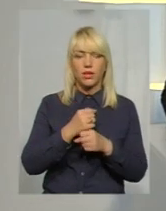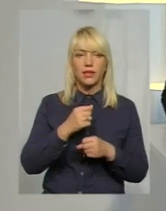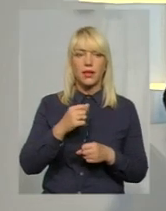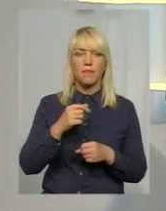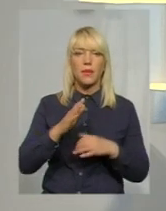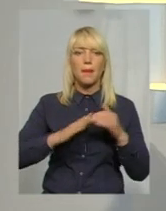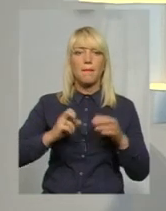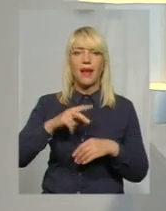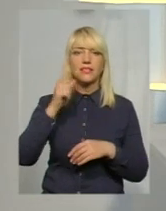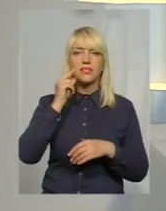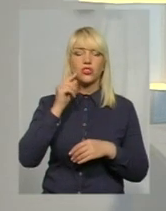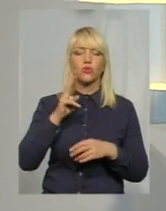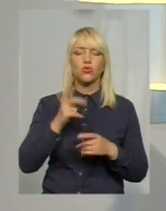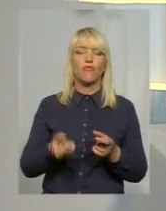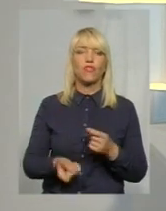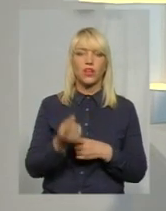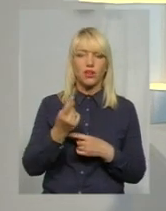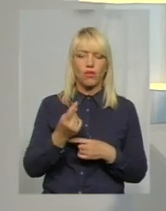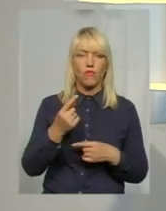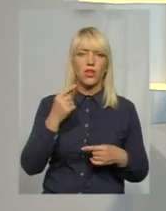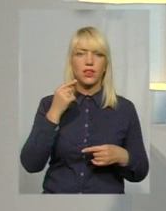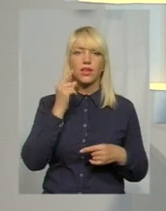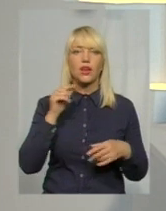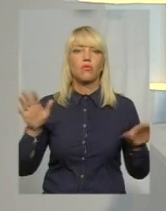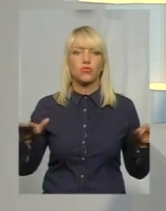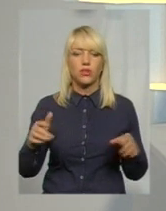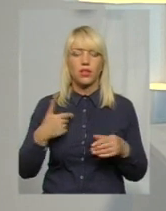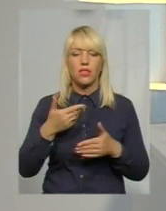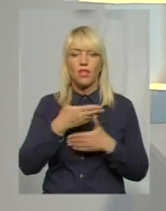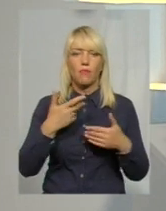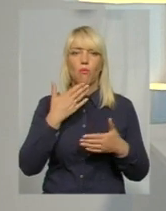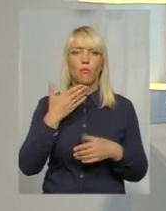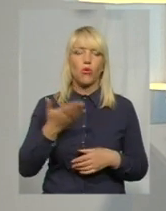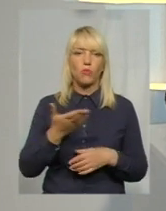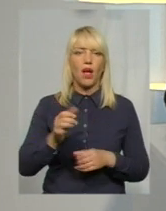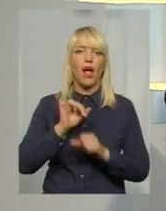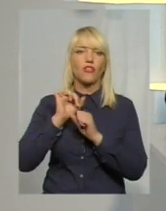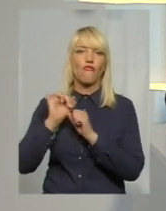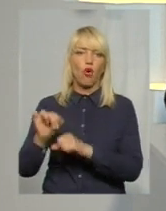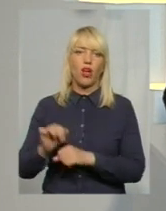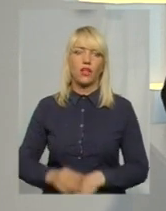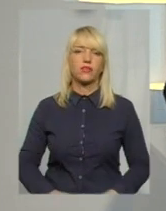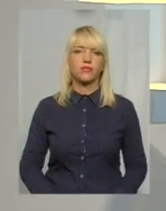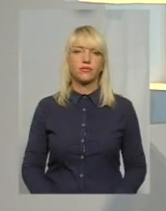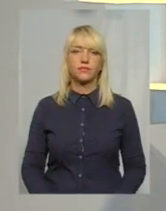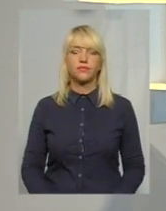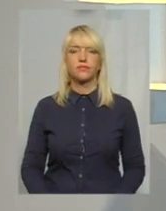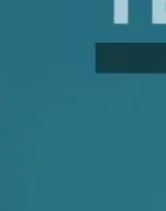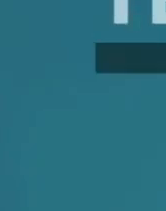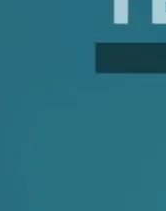виявили загибель джіл? З правої точки зору нам прокоментував адвокат Микола Лозінський. Послухаємо і продовжимо розмову.